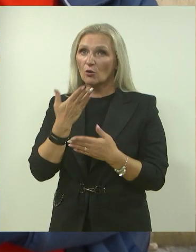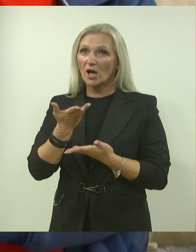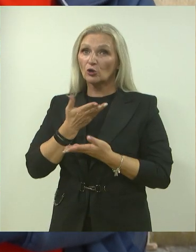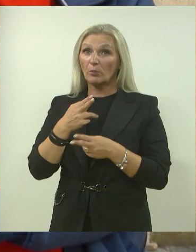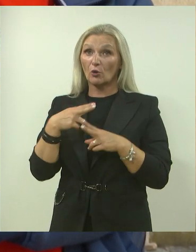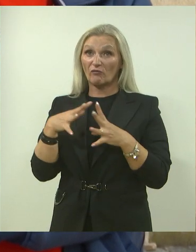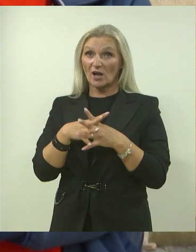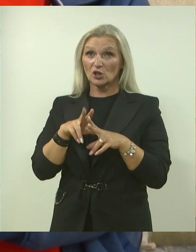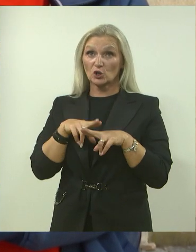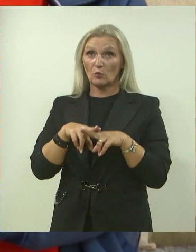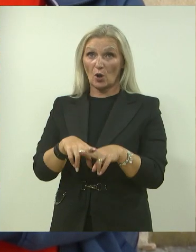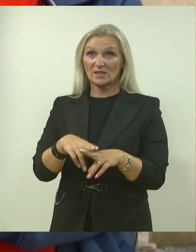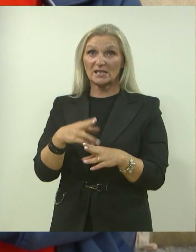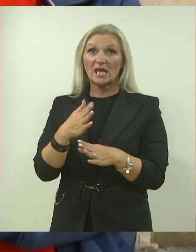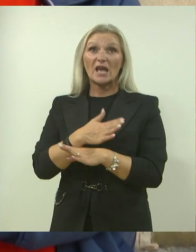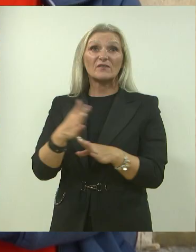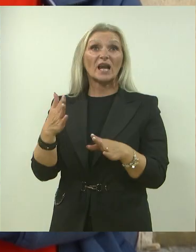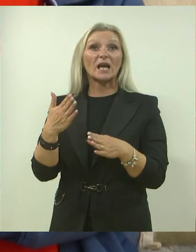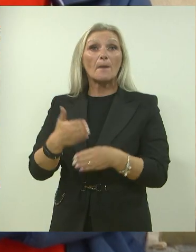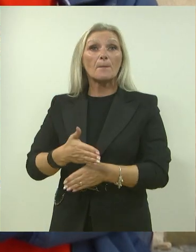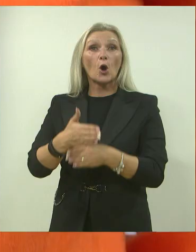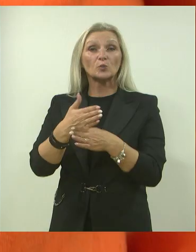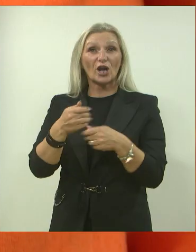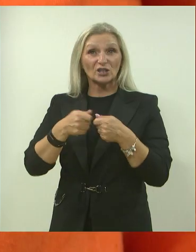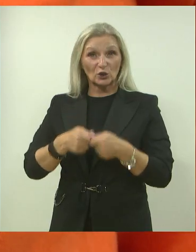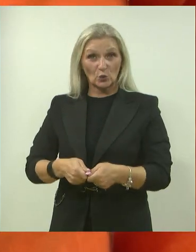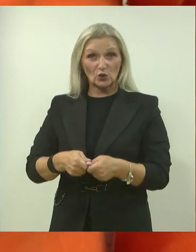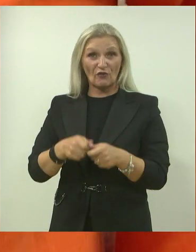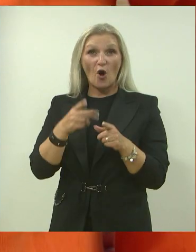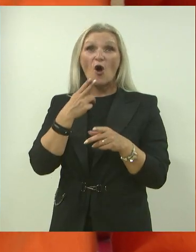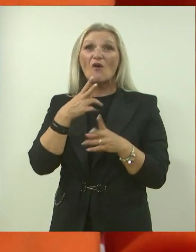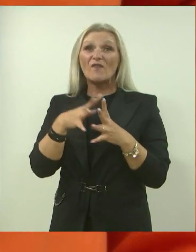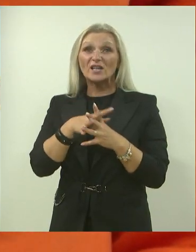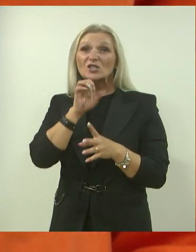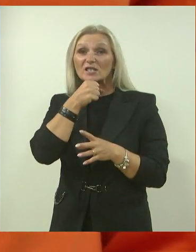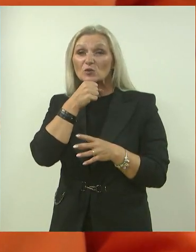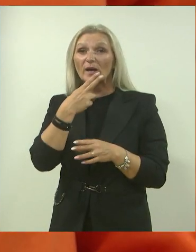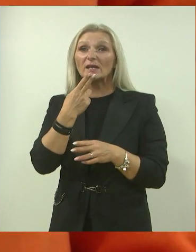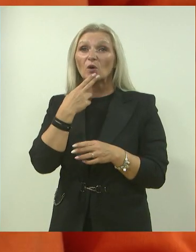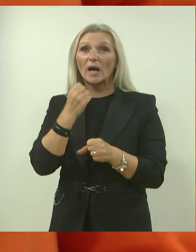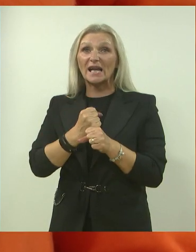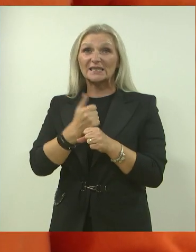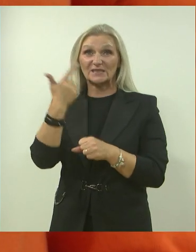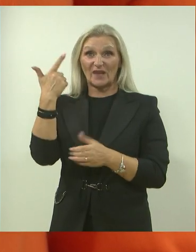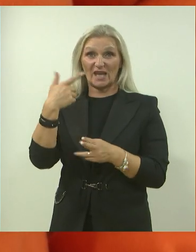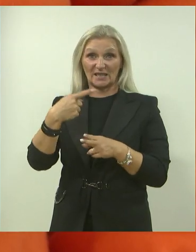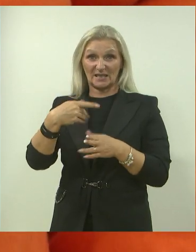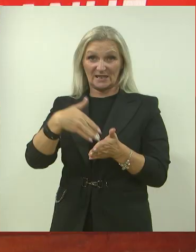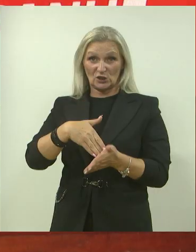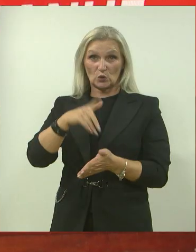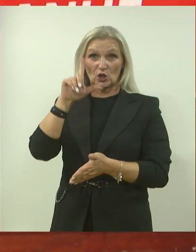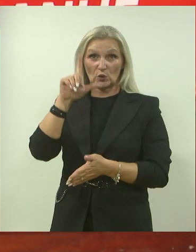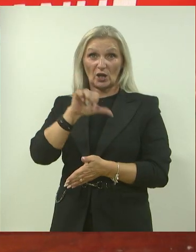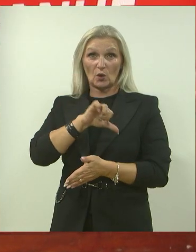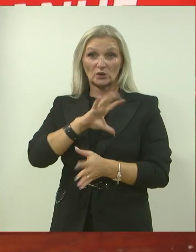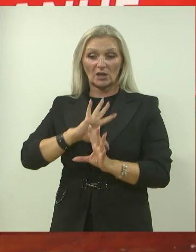velika potpora u boljelima je društvo multiple skleroze Varaždinske županije, koje djeluje 2002. godine i trenutno